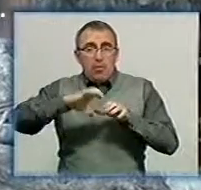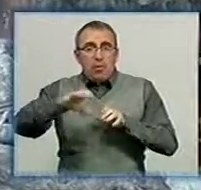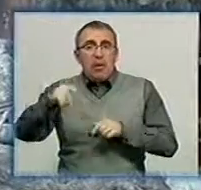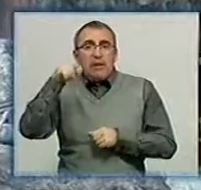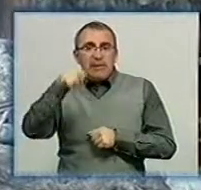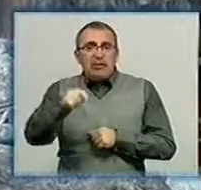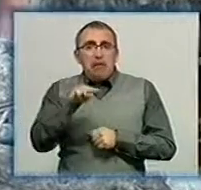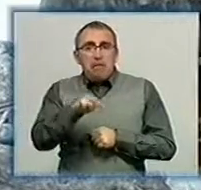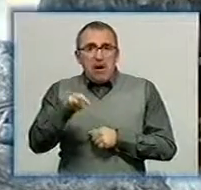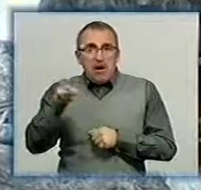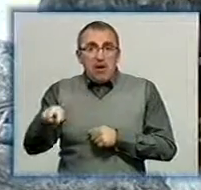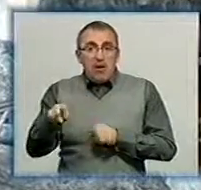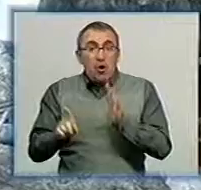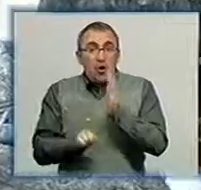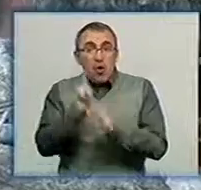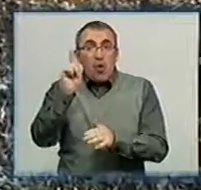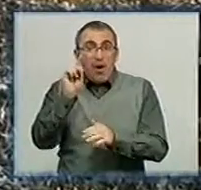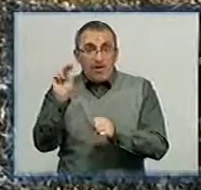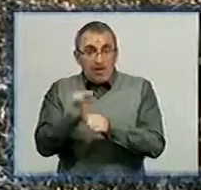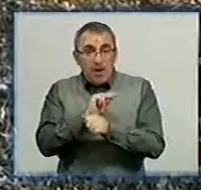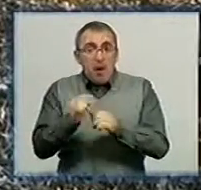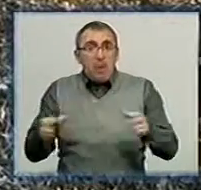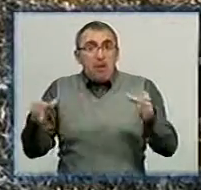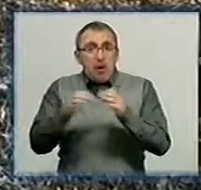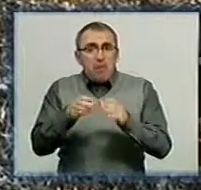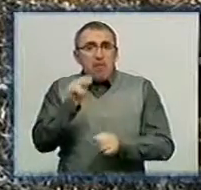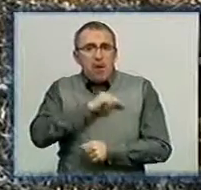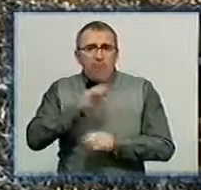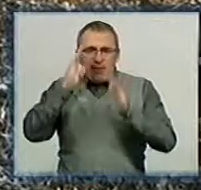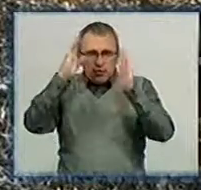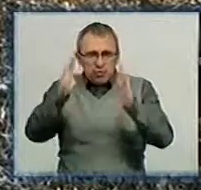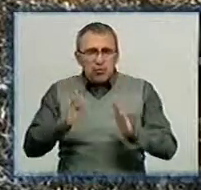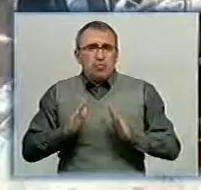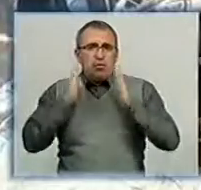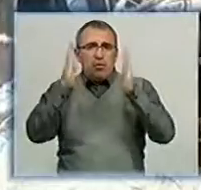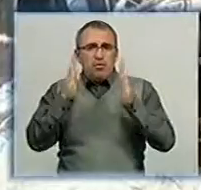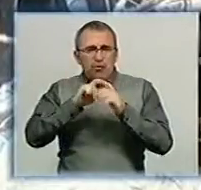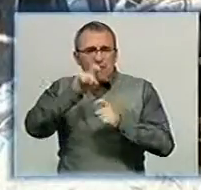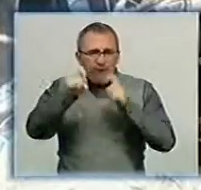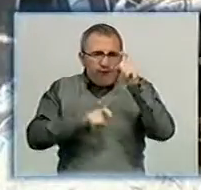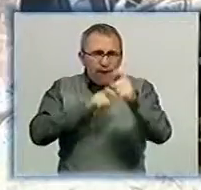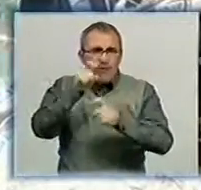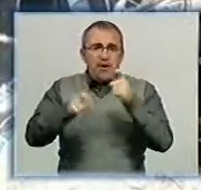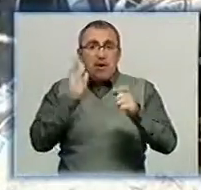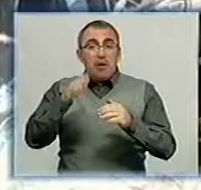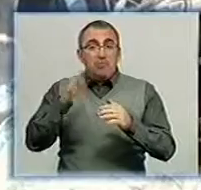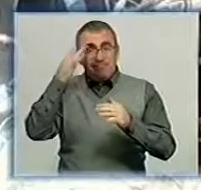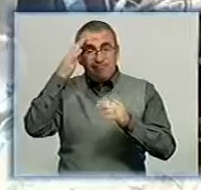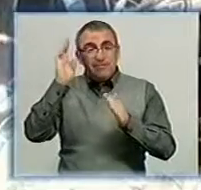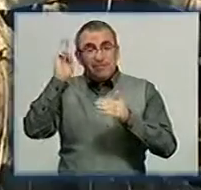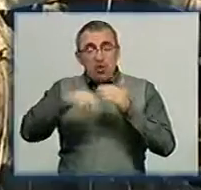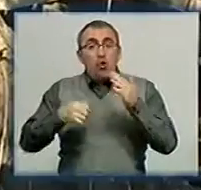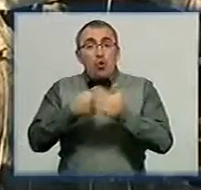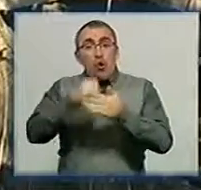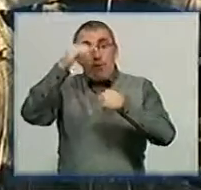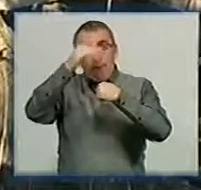тисячу міліметрів. Щоб розпочати ремонт водоводу, бригада працювала всю ніч. Наразі тривають зварювальні роботи, їх планують закінчити до вечора,